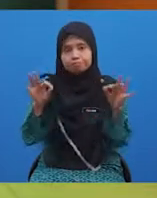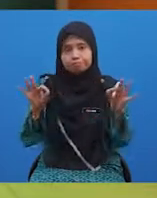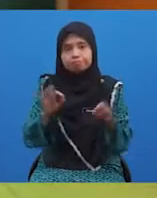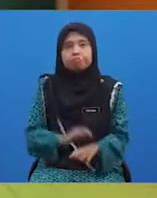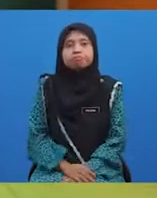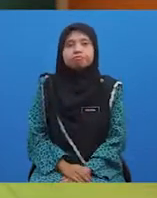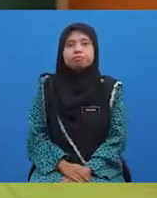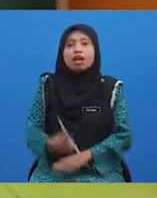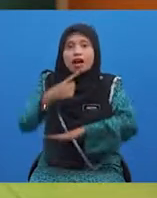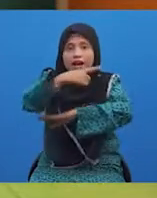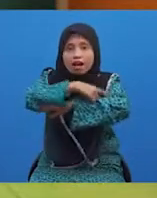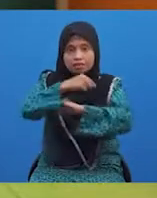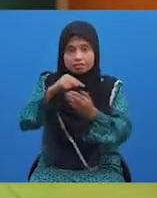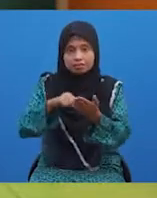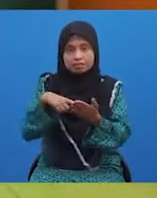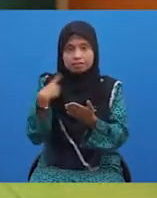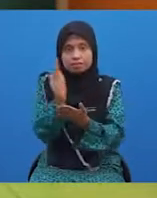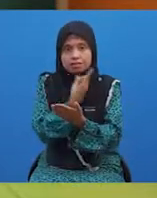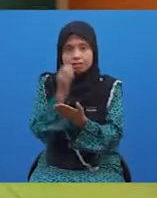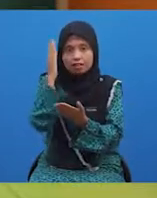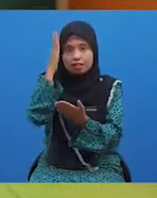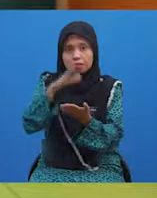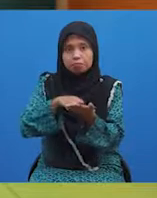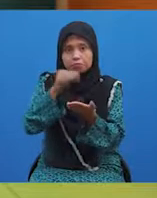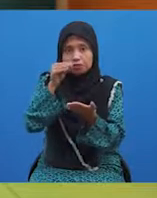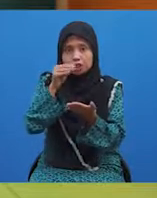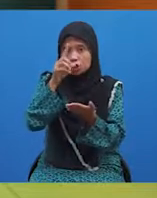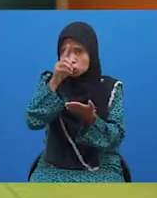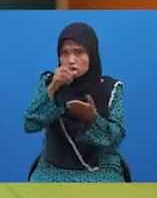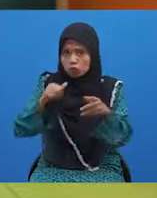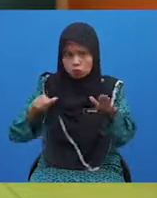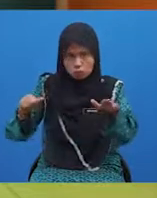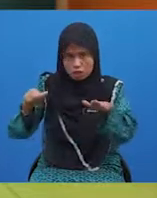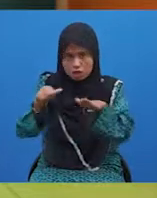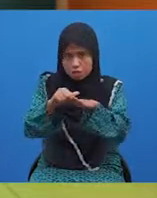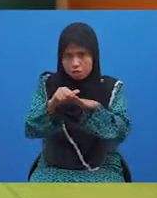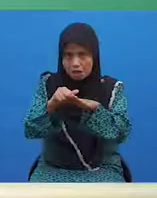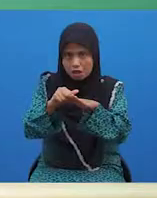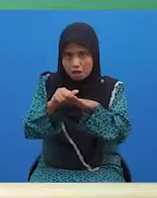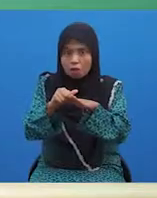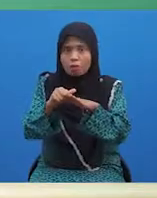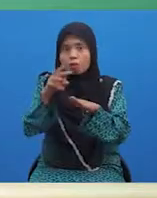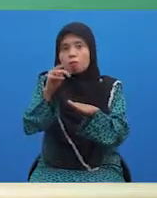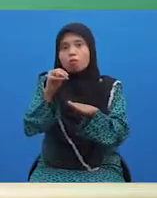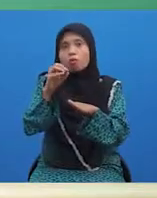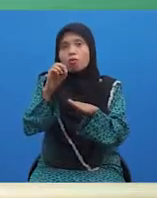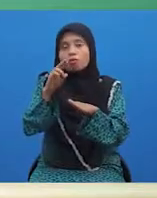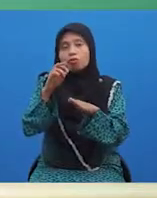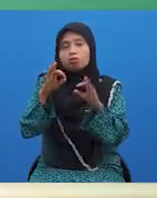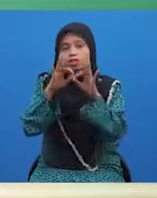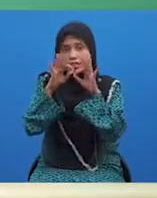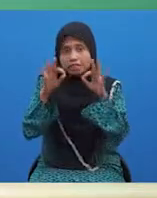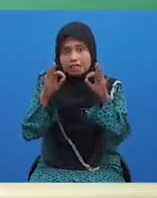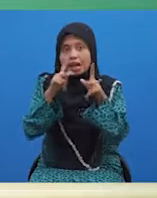Hari ini, kita akan mempelajari satu aspek bidang morfologi iaitu kelompok